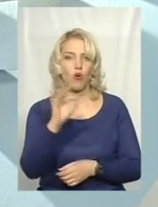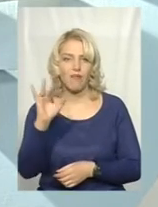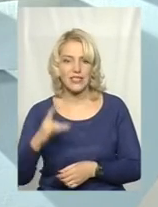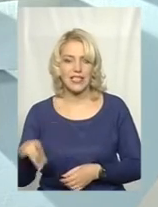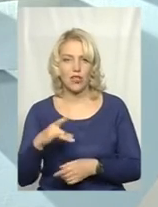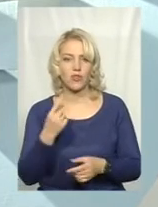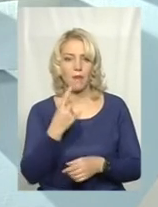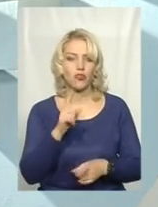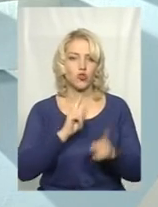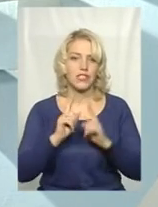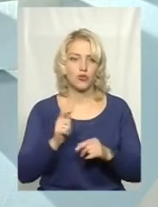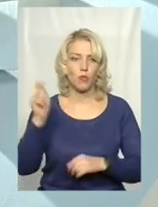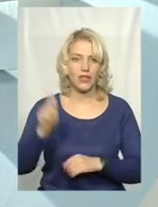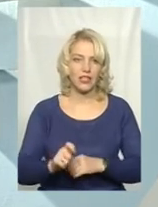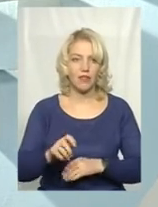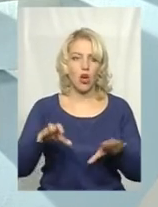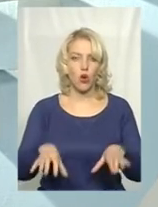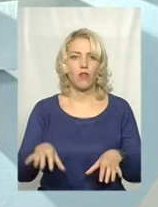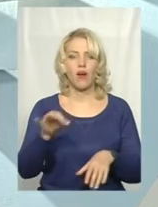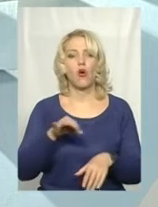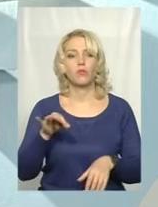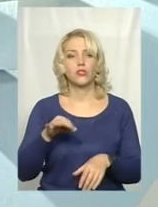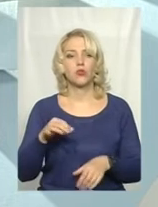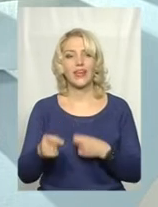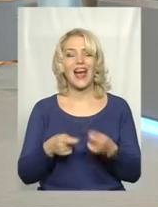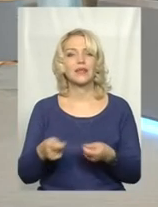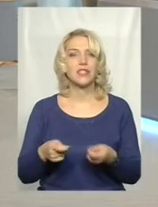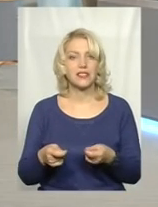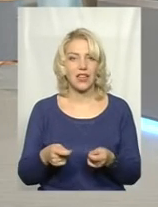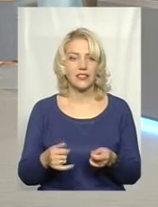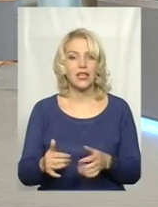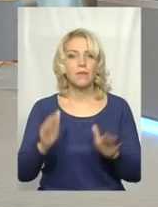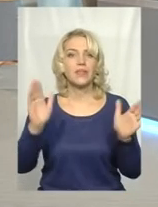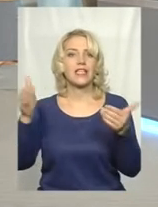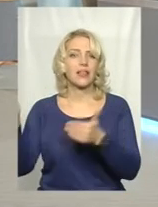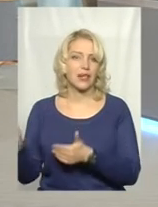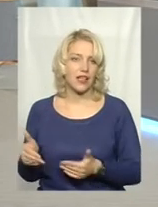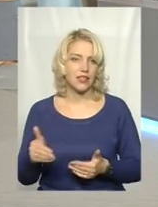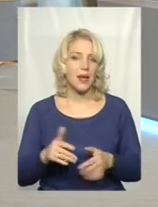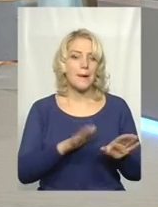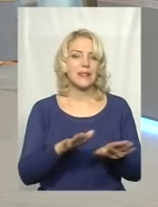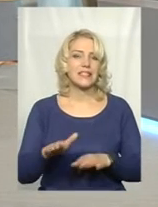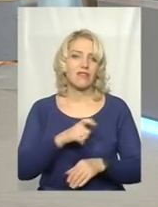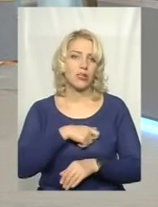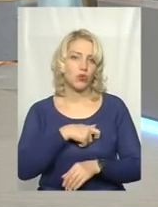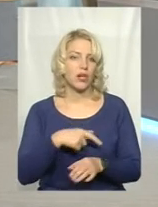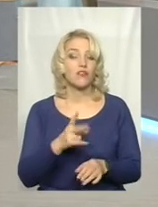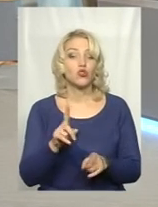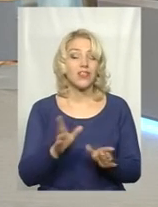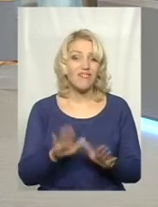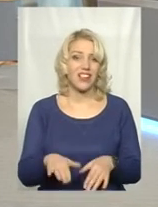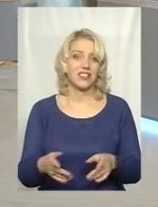першу сесію приїхав голова обласної адміністрації закликати місцевих депутатів, що давайте